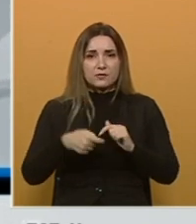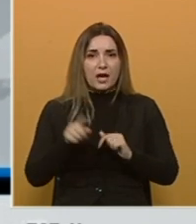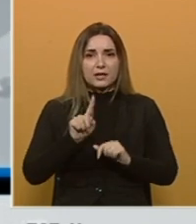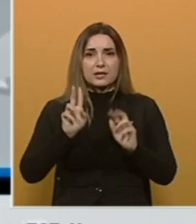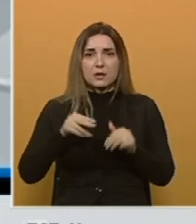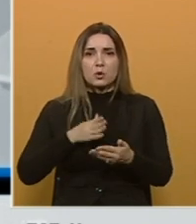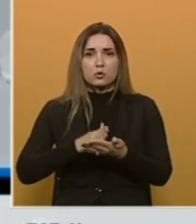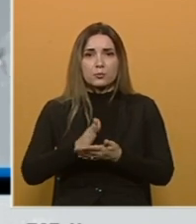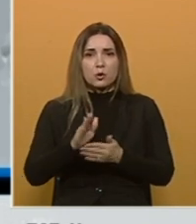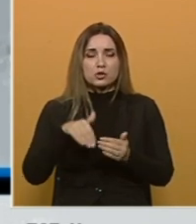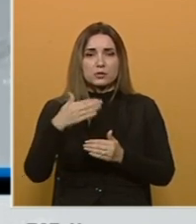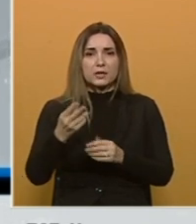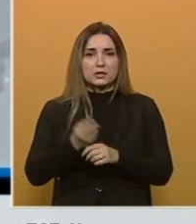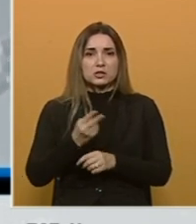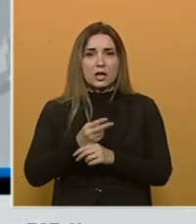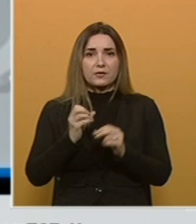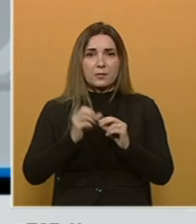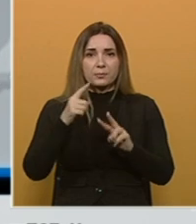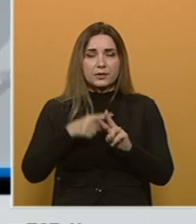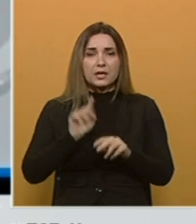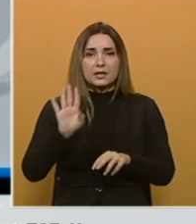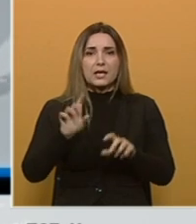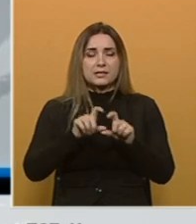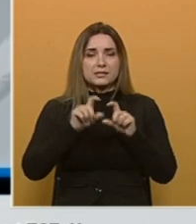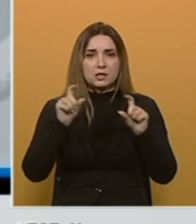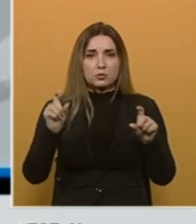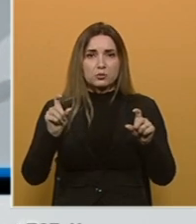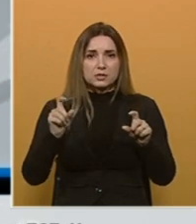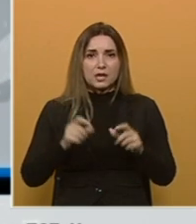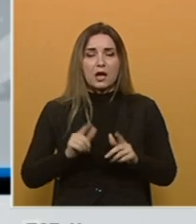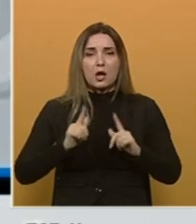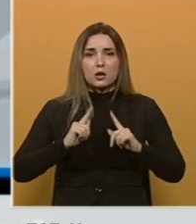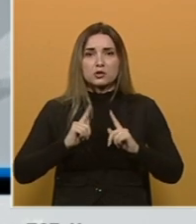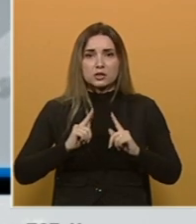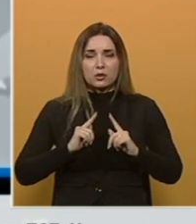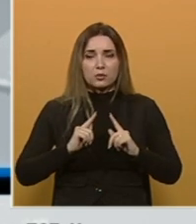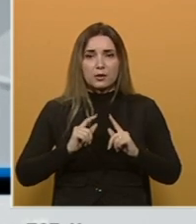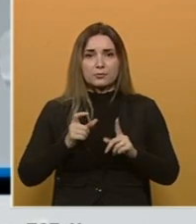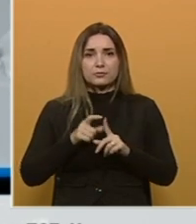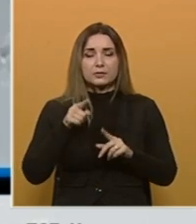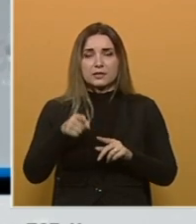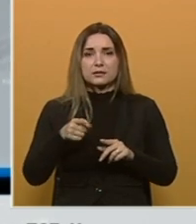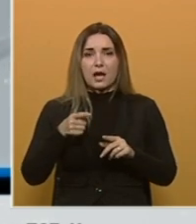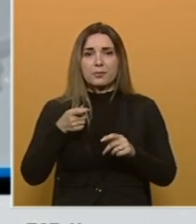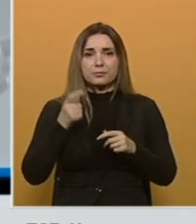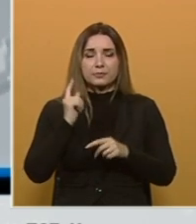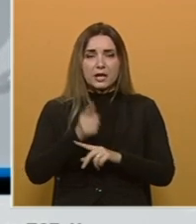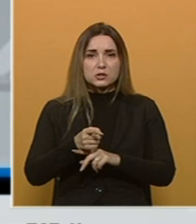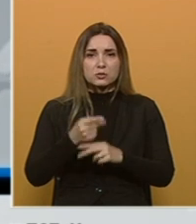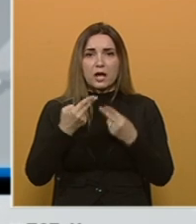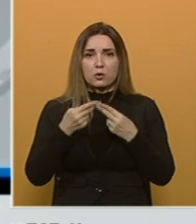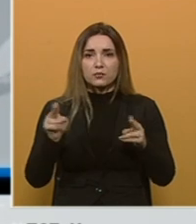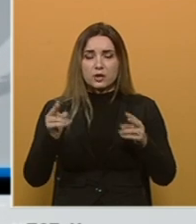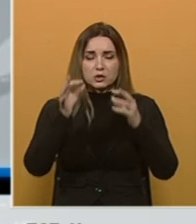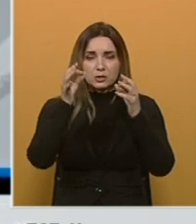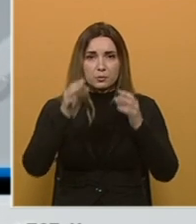mogu proći brez države Bosne i Hercegovine i njenih institucija i očekujem da se ta presuda na taj način uvaži